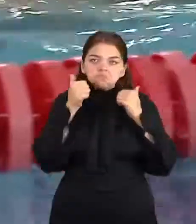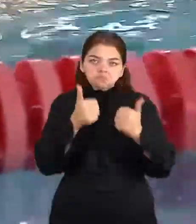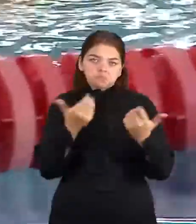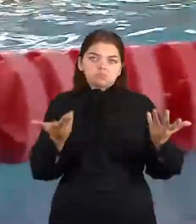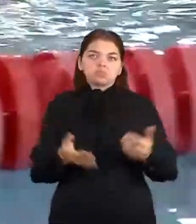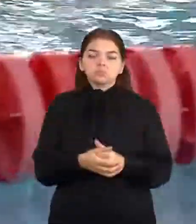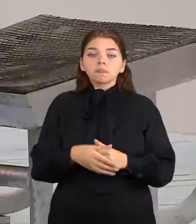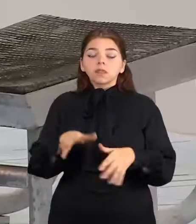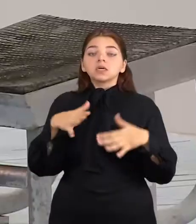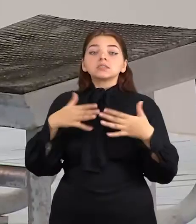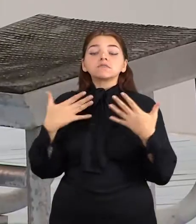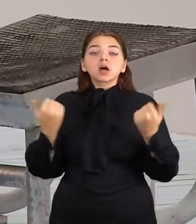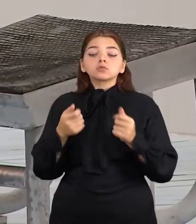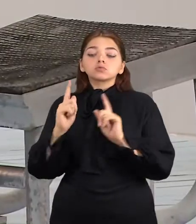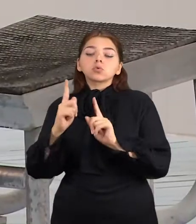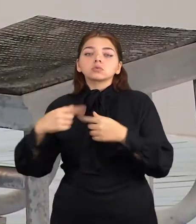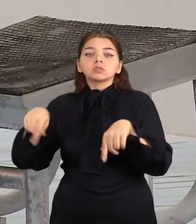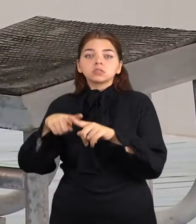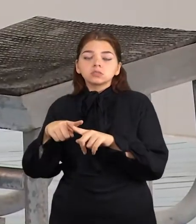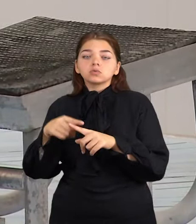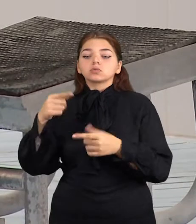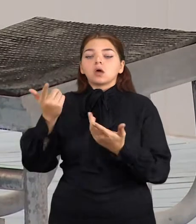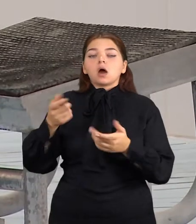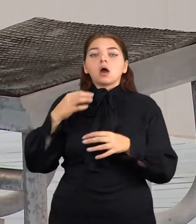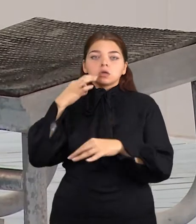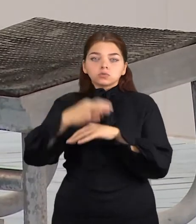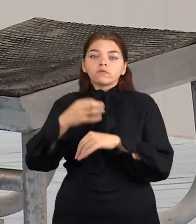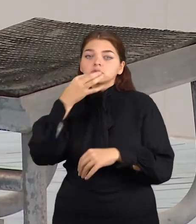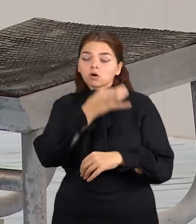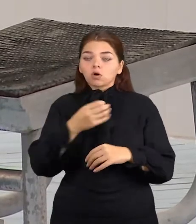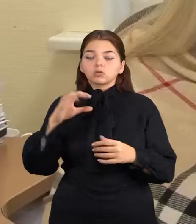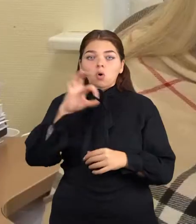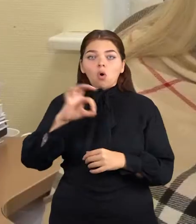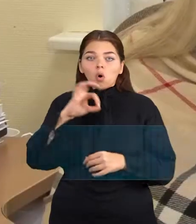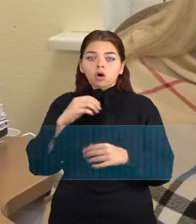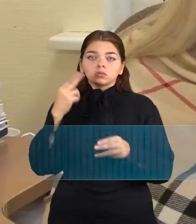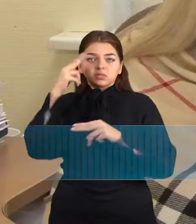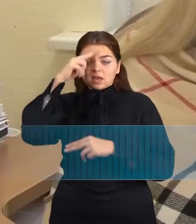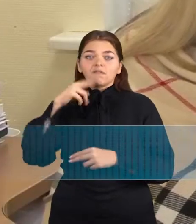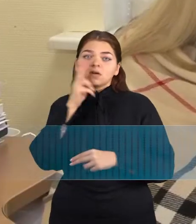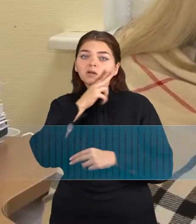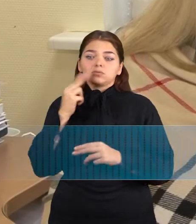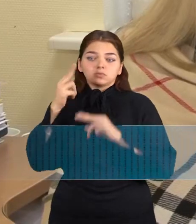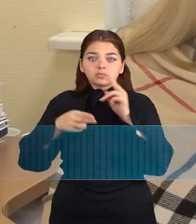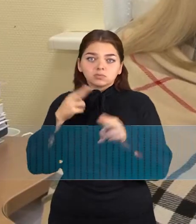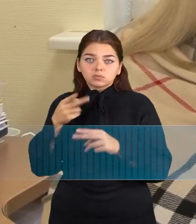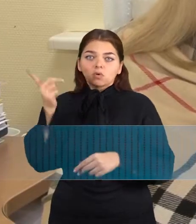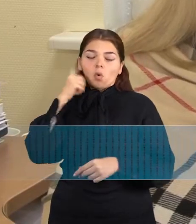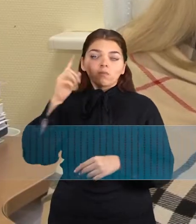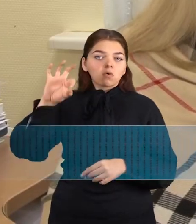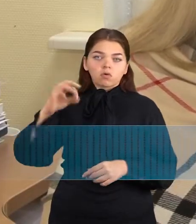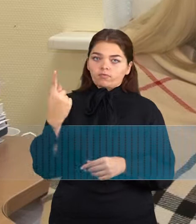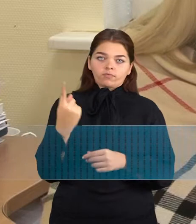saugos kontrolės skyrius vėdėja Simona Abramavičianė, kuri teigia, kad apie tėvų skundus girdė pirmą kartą. Nacionalinio visuomenės veikatos centro prie